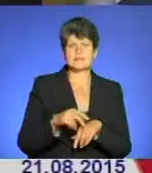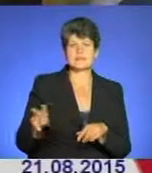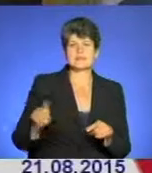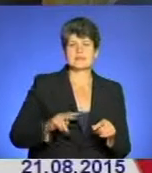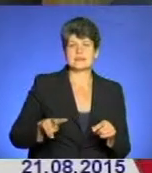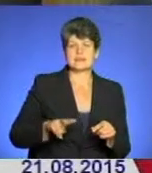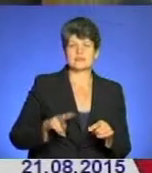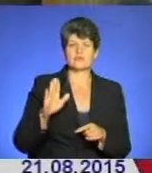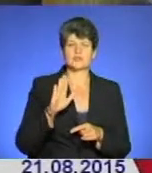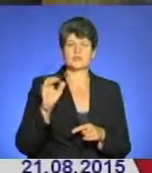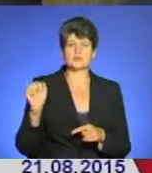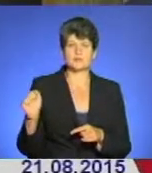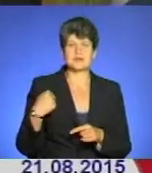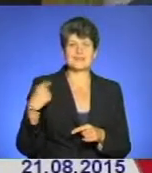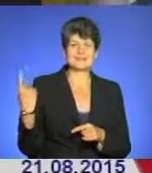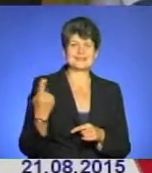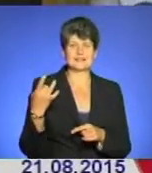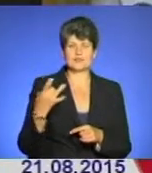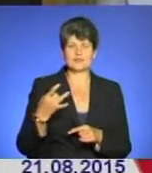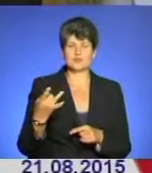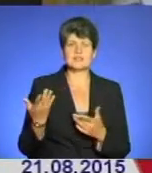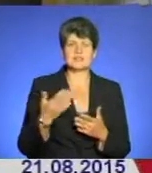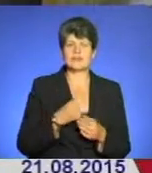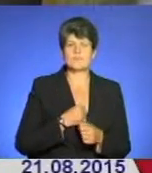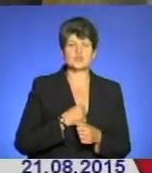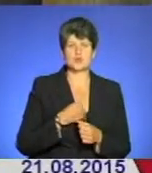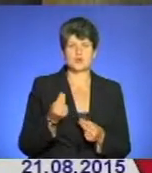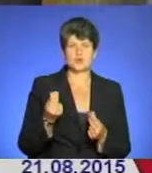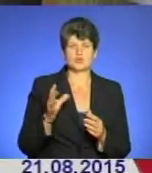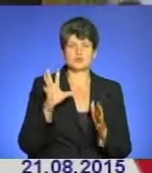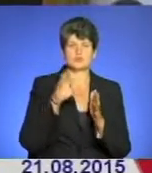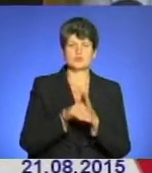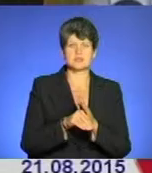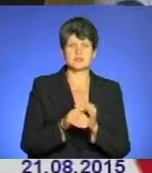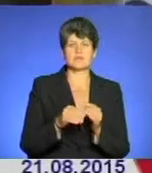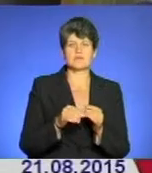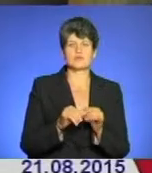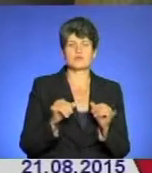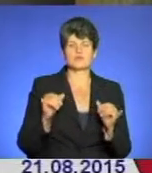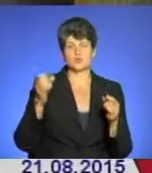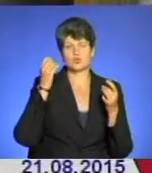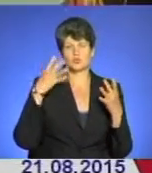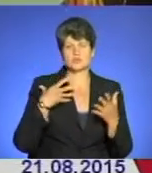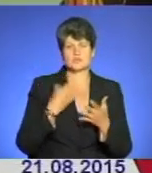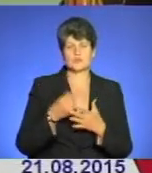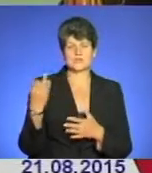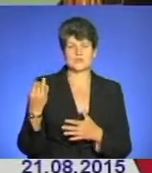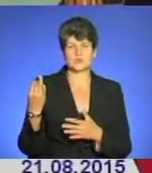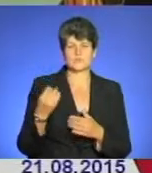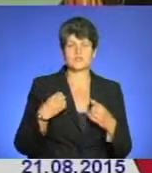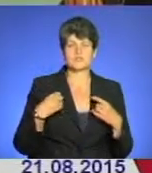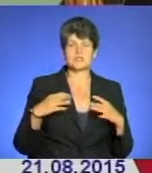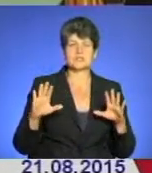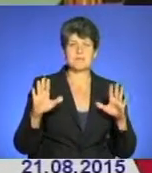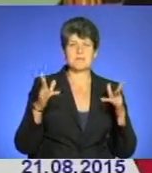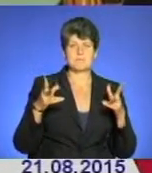Віктор Анатолійович, ми єдиний район, який не пожаліли гроші, вложили в розвиток культури і своєї історії. Урочиста